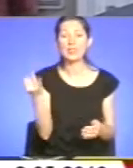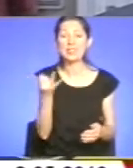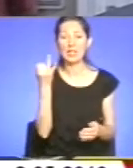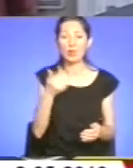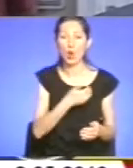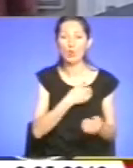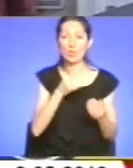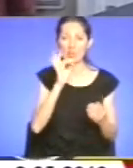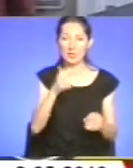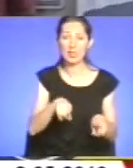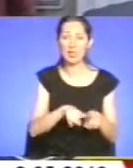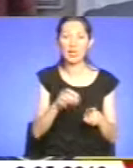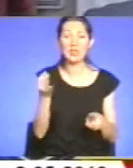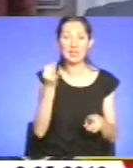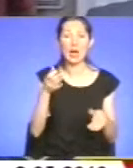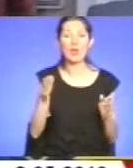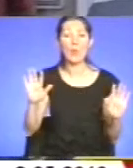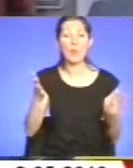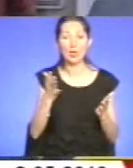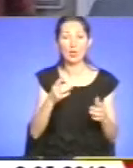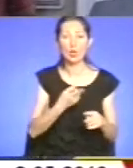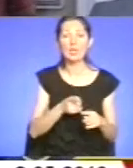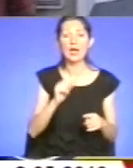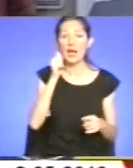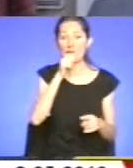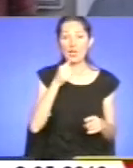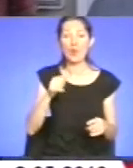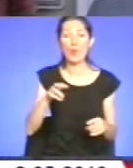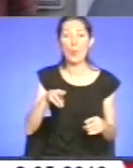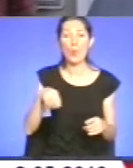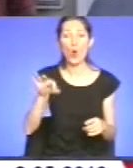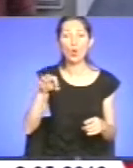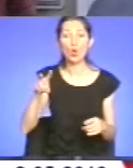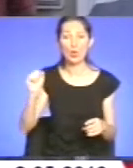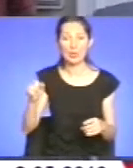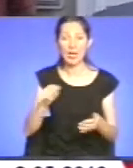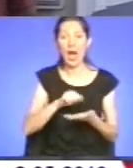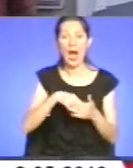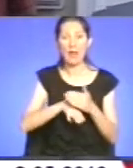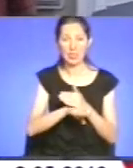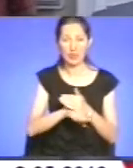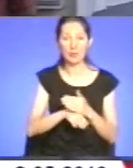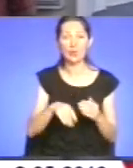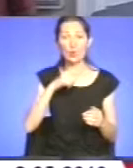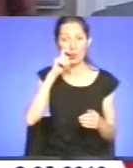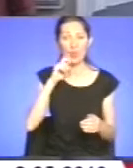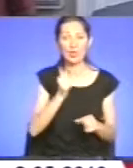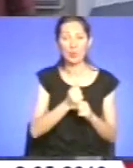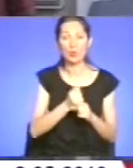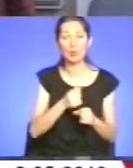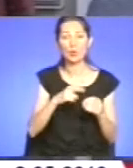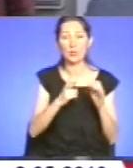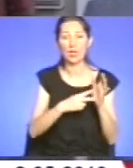момент, що за рік в Мудольському архіві, в Підмосков'ї, з України працює всі навсі 20 дослідників,